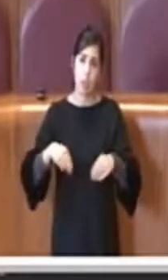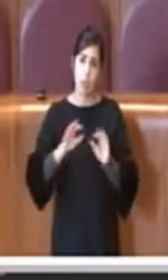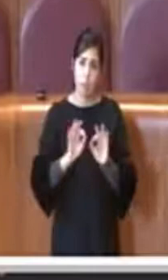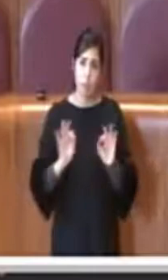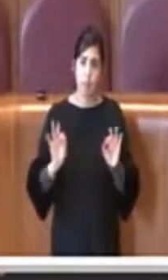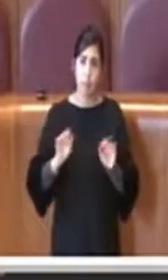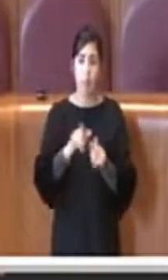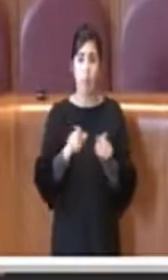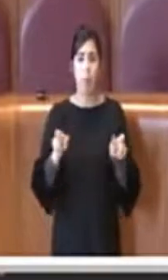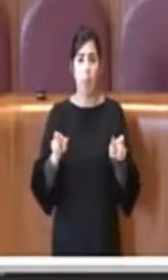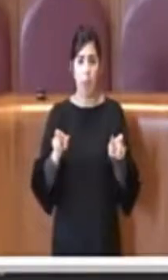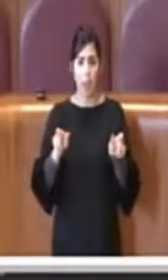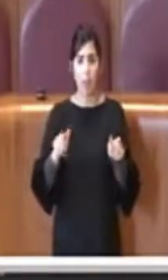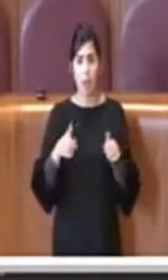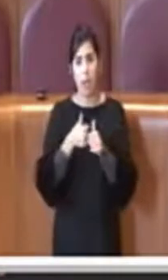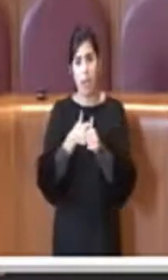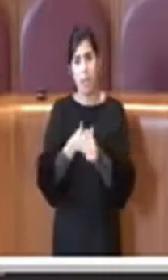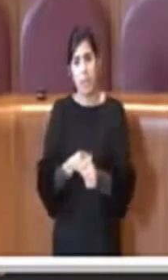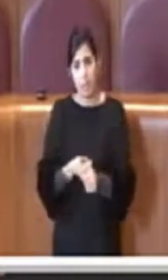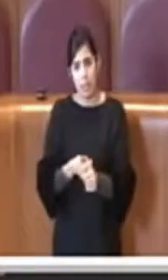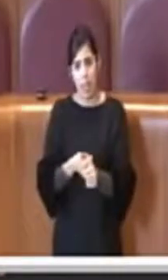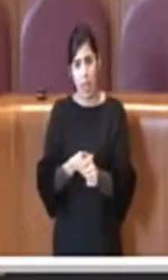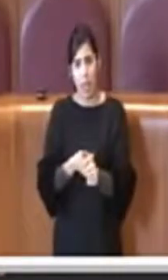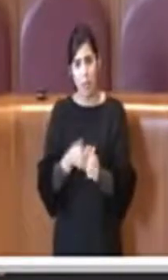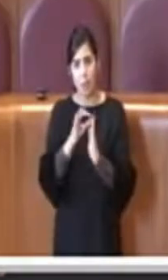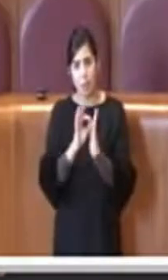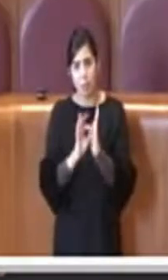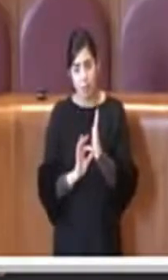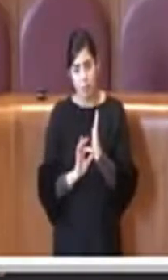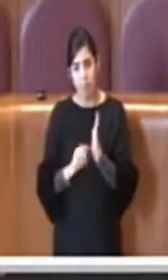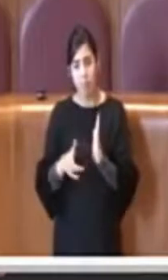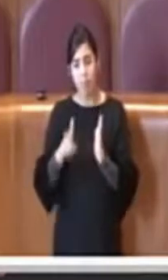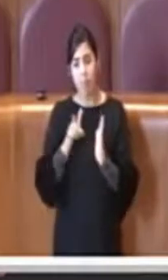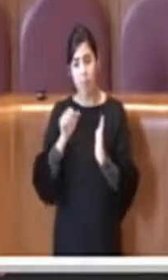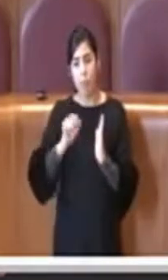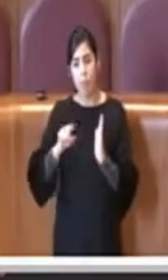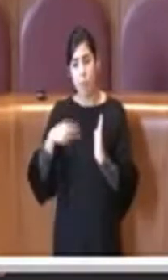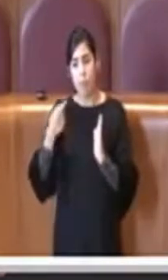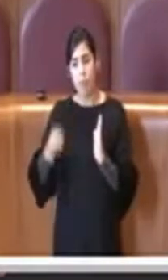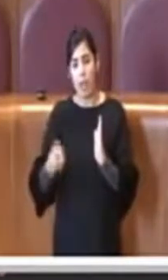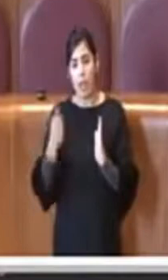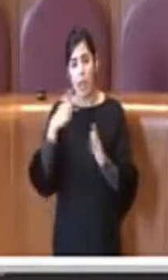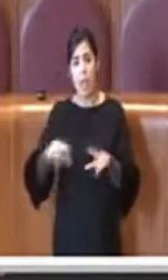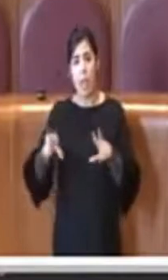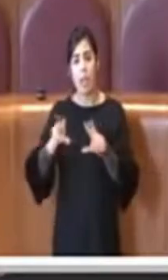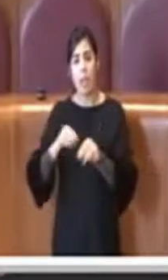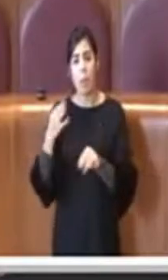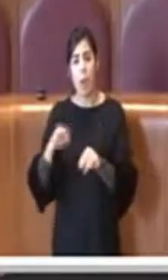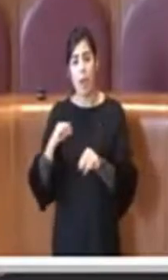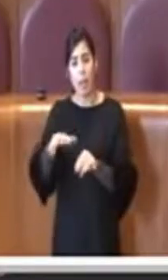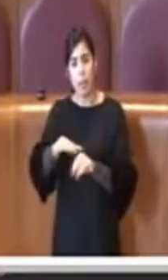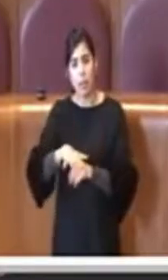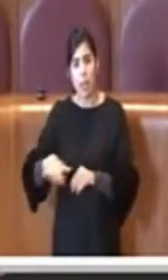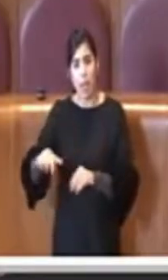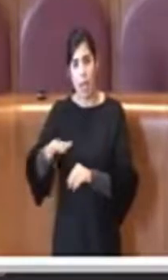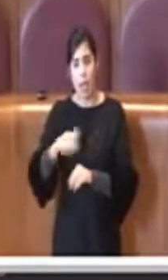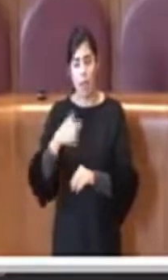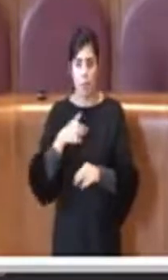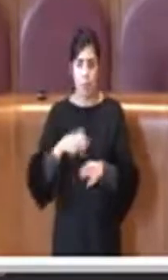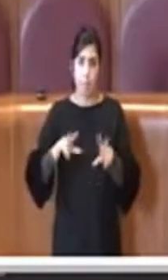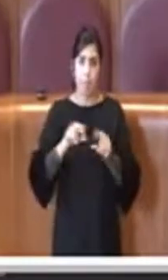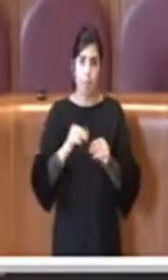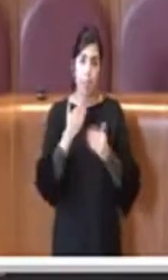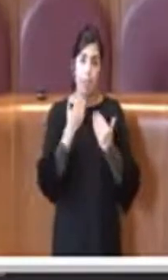'iter che porterà alla riqualificazione dell'area, appunto anche io ringrazio i comitati, le associazioni